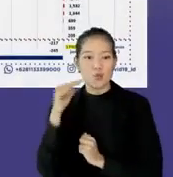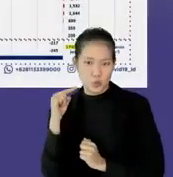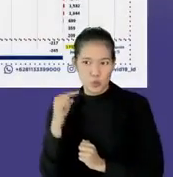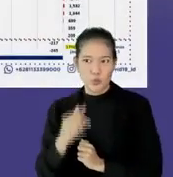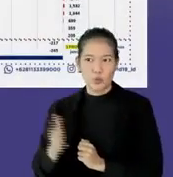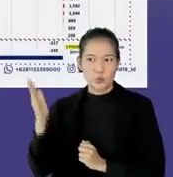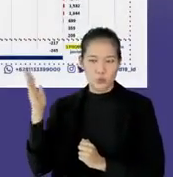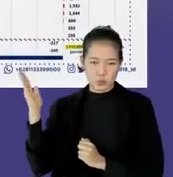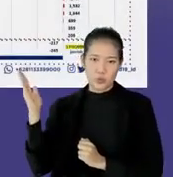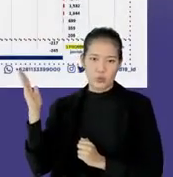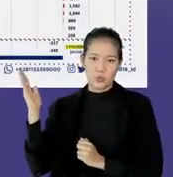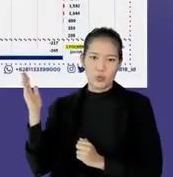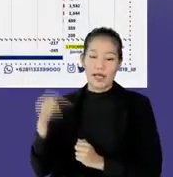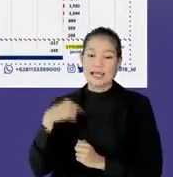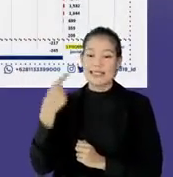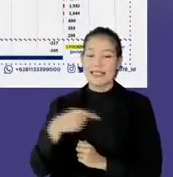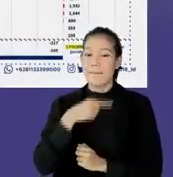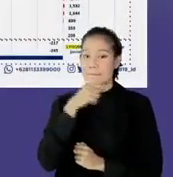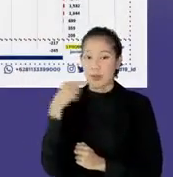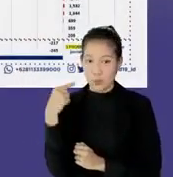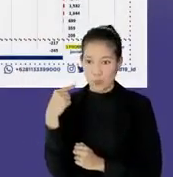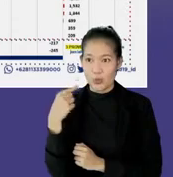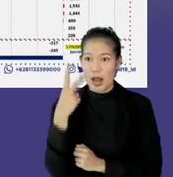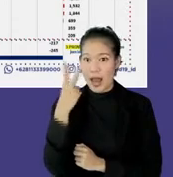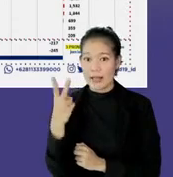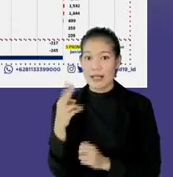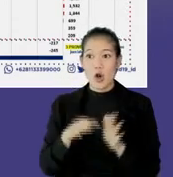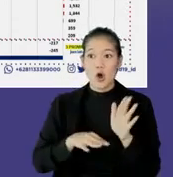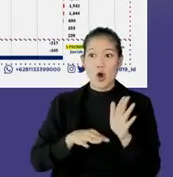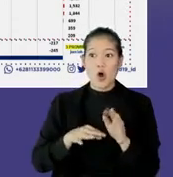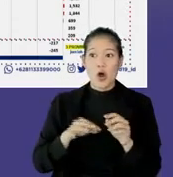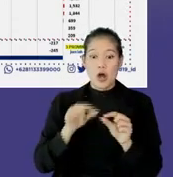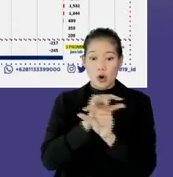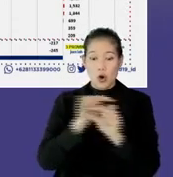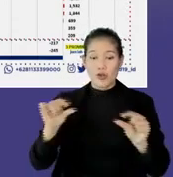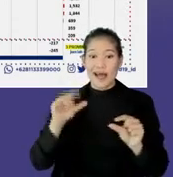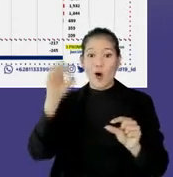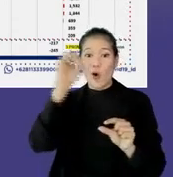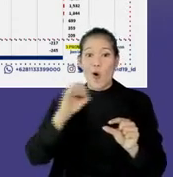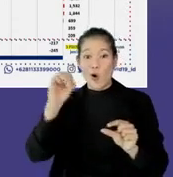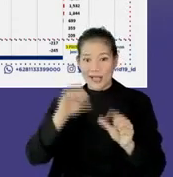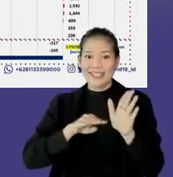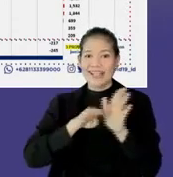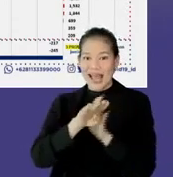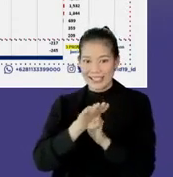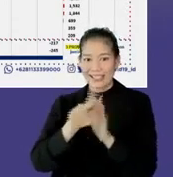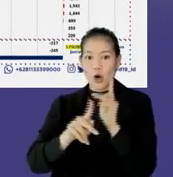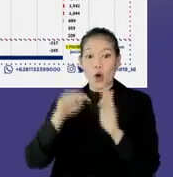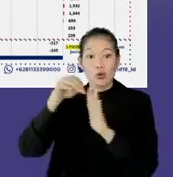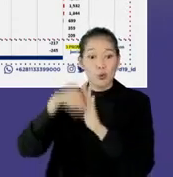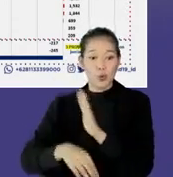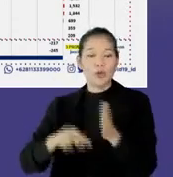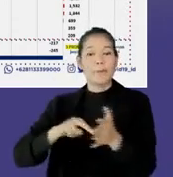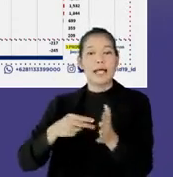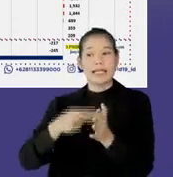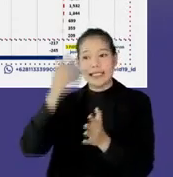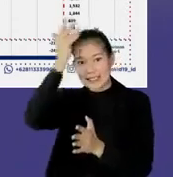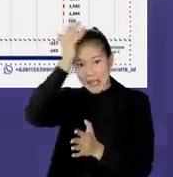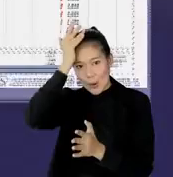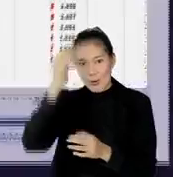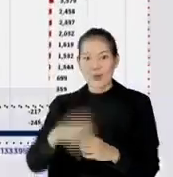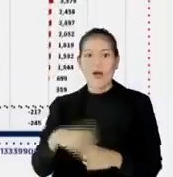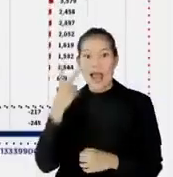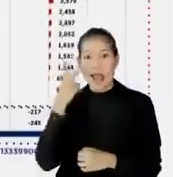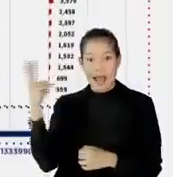Ini kohort, jadi kita lihat per minggu, kalau dia naik, kotaknya berwarna oranye, kalau dia turun, dia berwarna hijau. Maka kita lihat Jawa